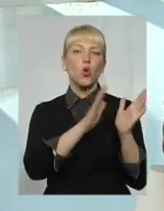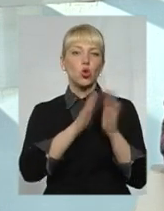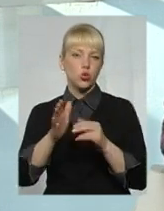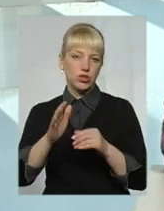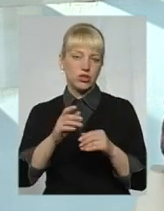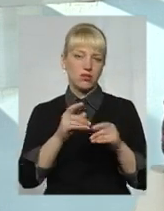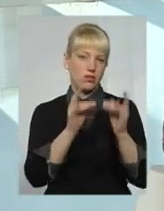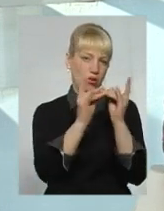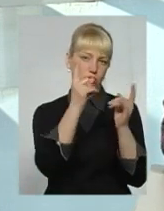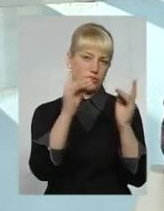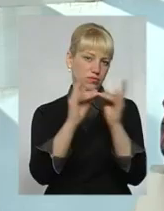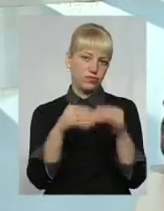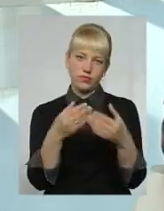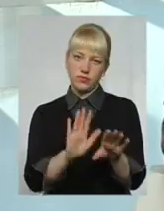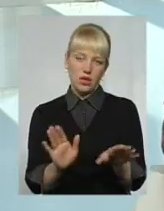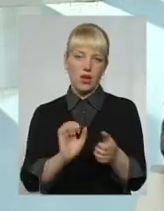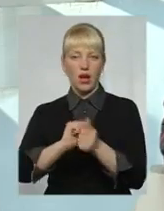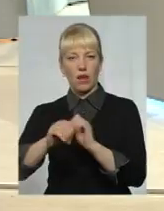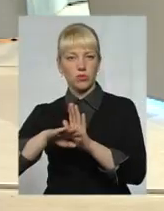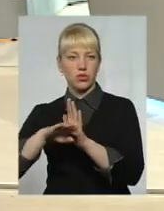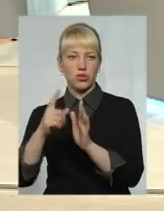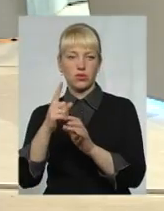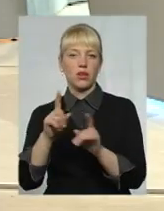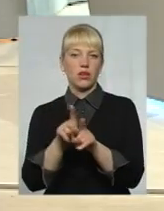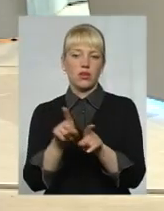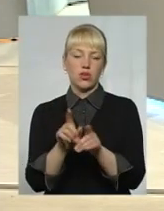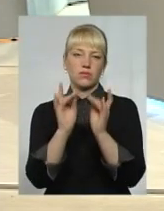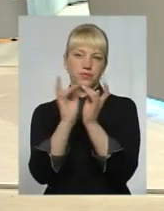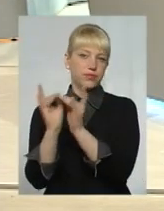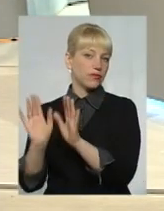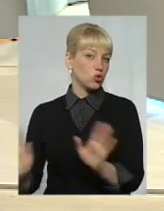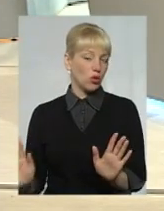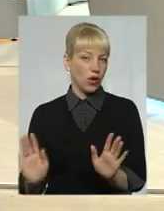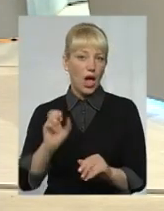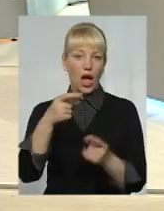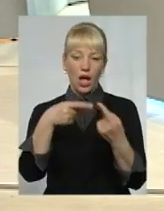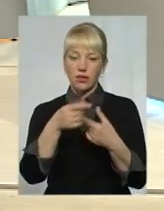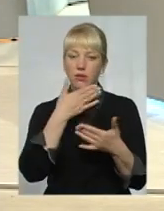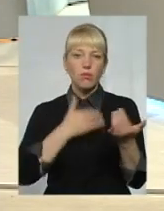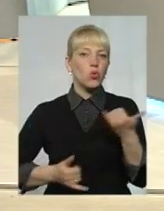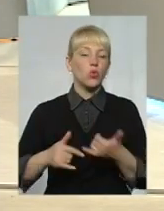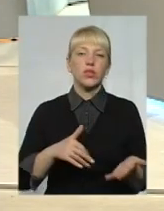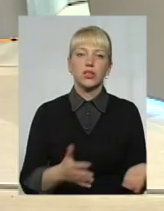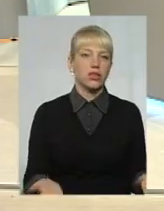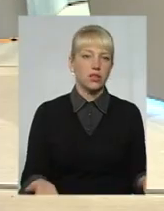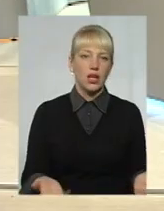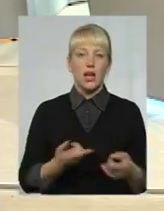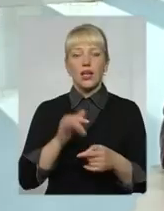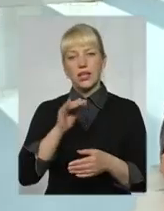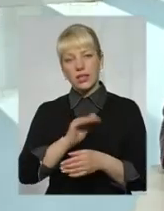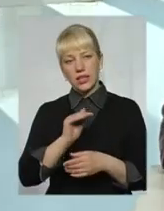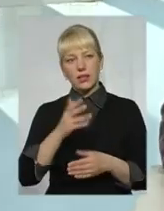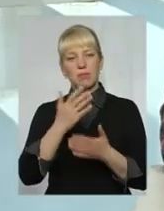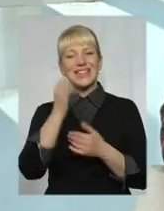В місті Каменці-Подільському там також є пару ліжкомість, а решта, діти не мають куди йти. Ті діти, які виходять з